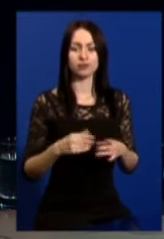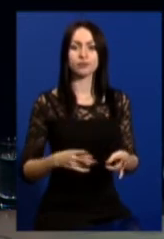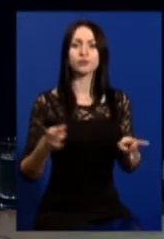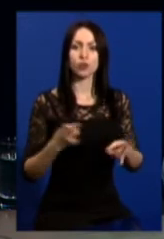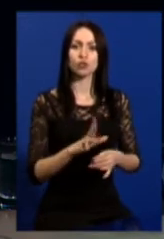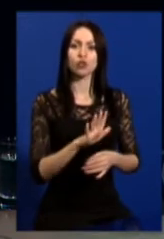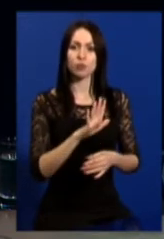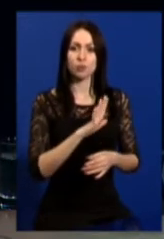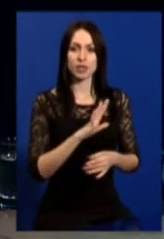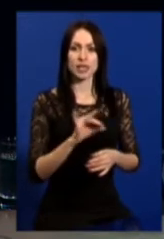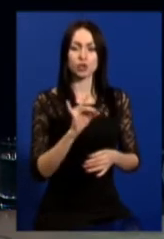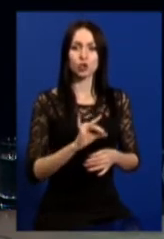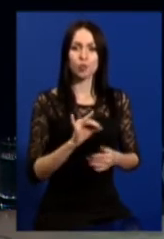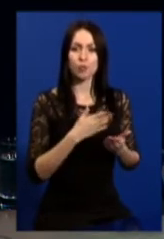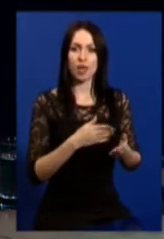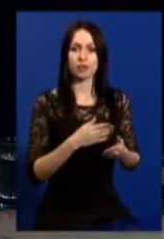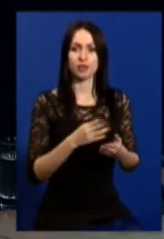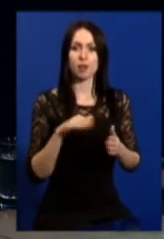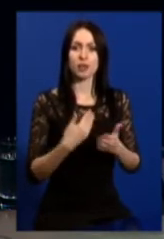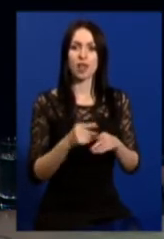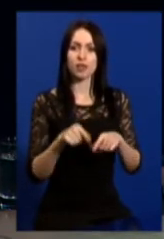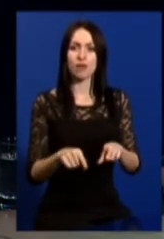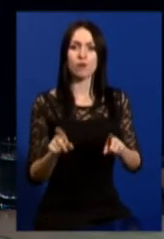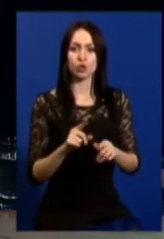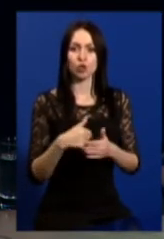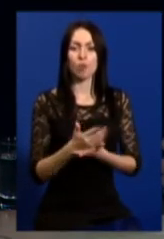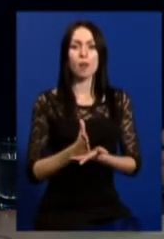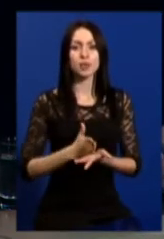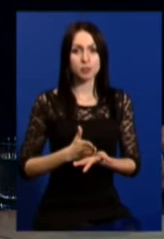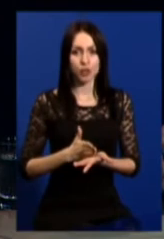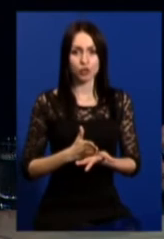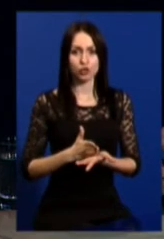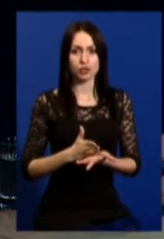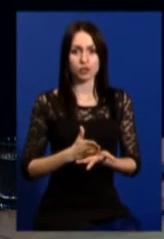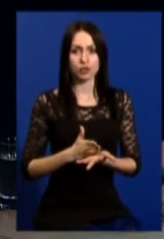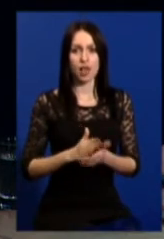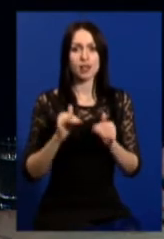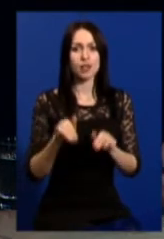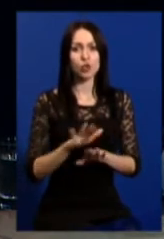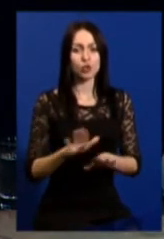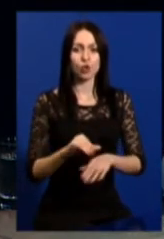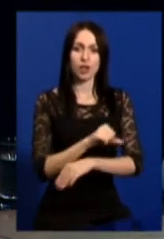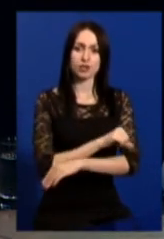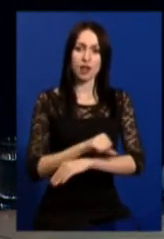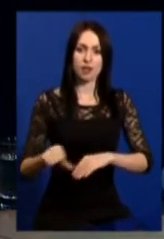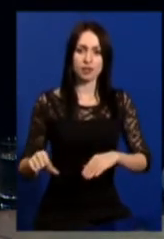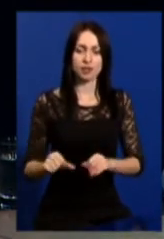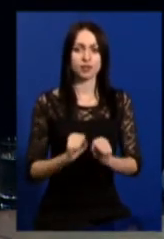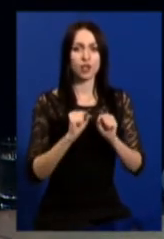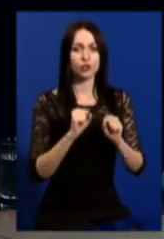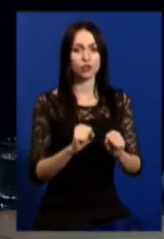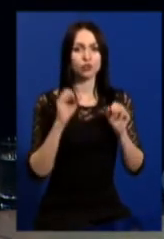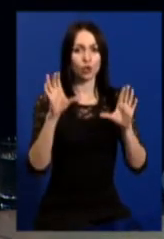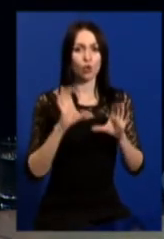бути інструментом для того, щоб забезпечити недоторканість кордону, захист